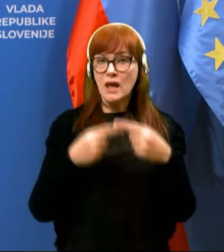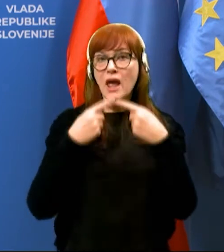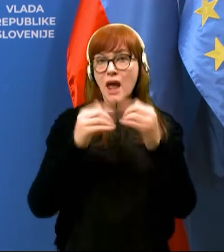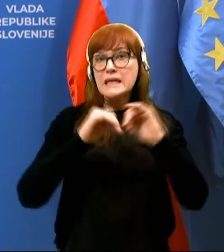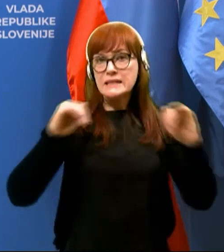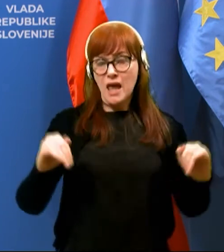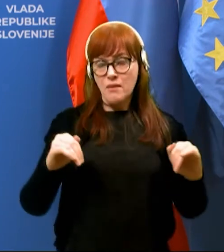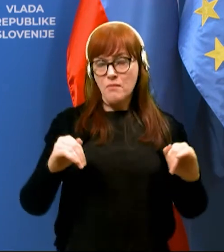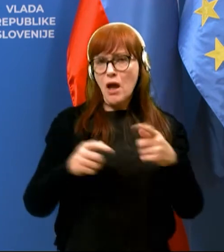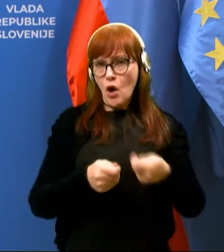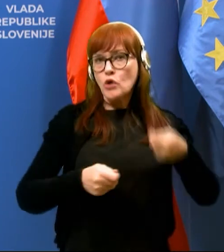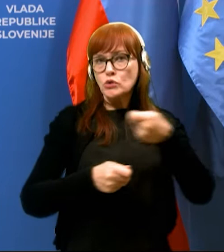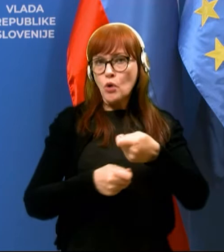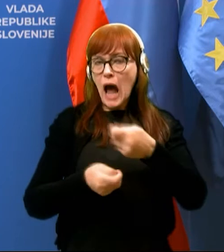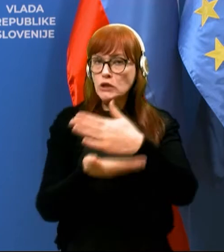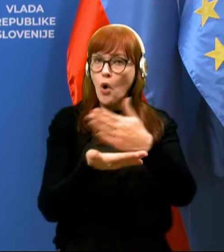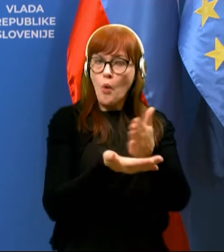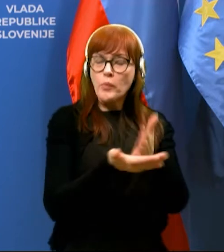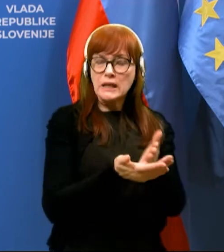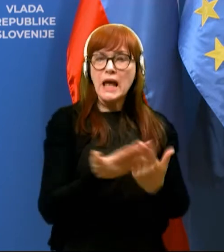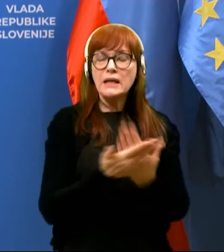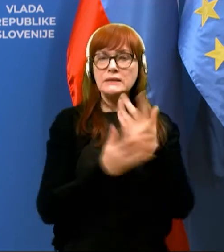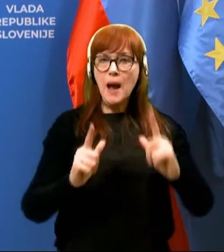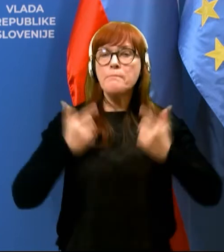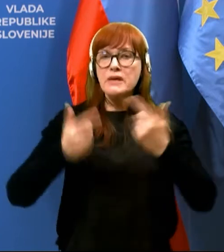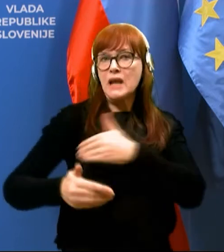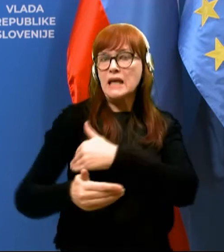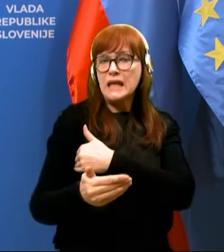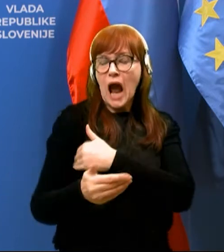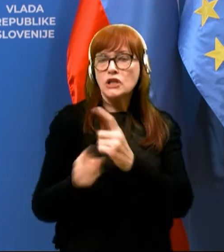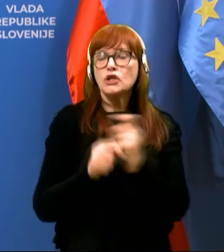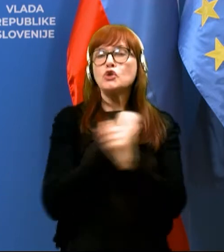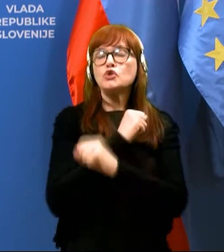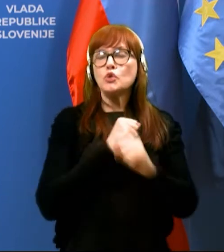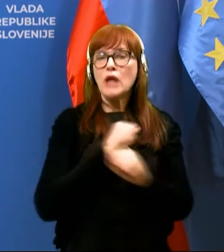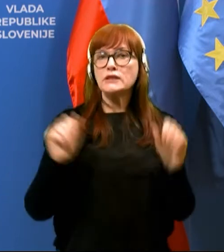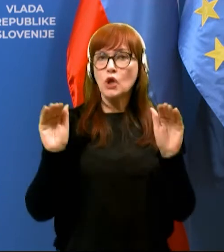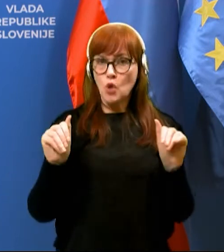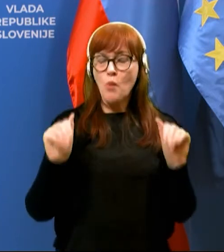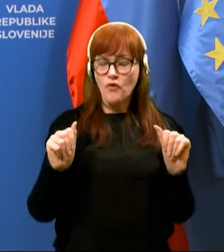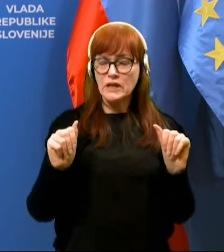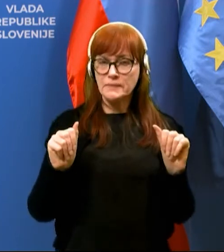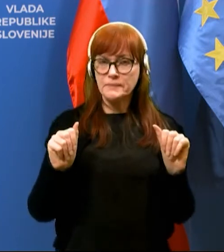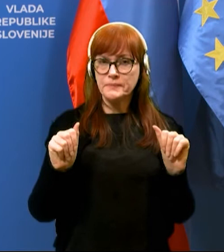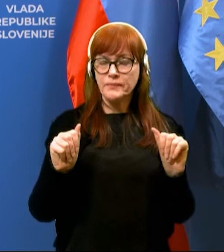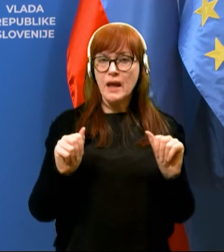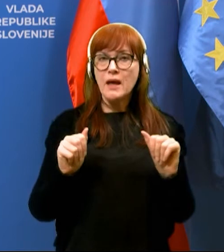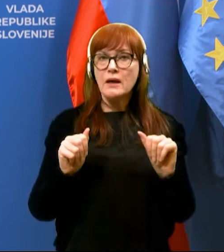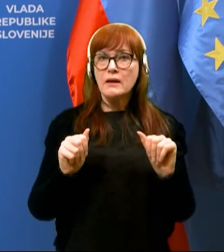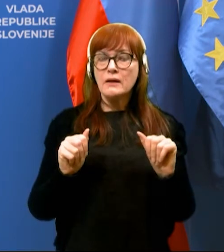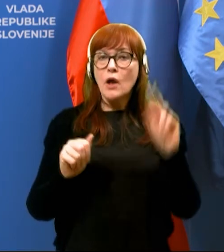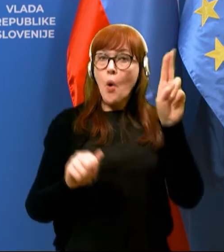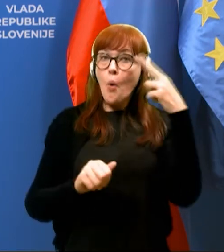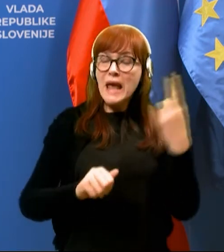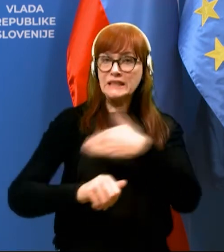seveda dodatno opredeljene tudi za bivanje v dijaških oziroma študentskih domovih. V umetniških